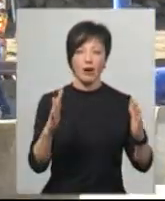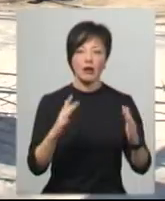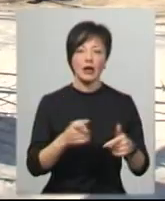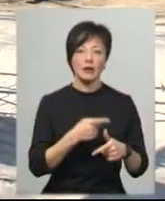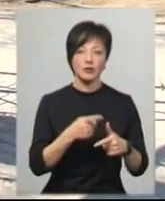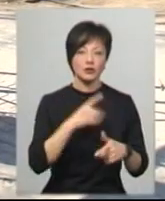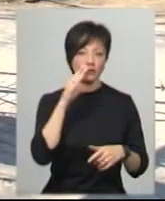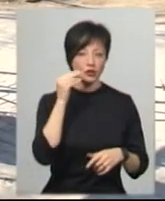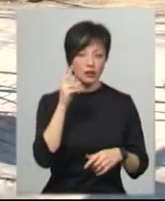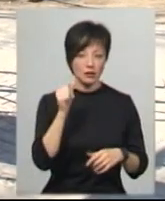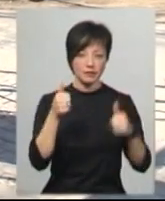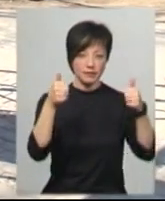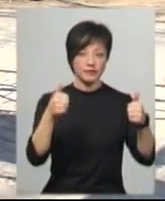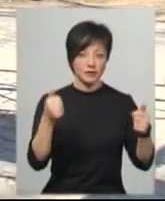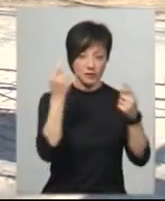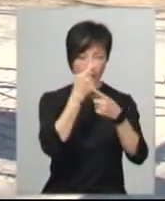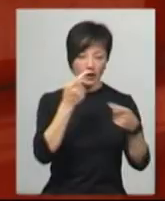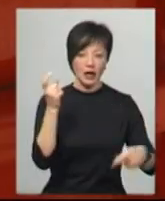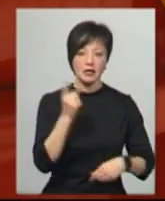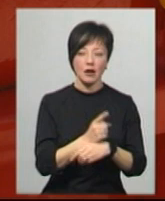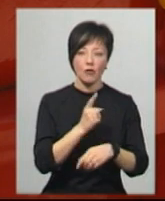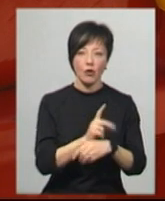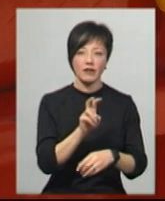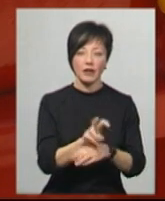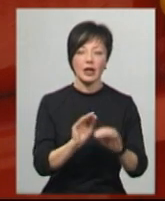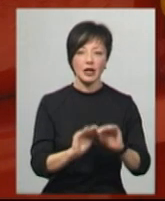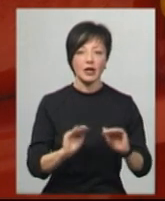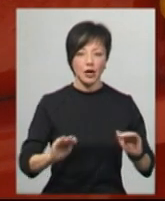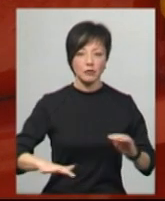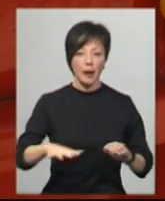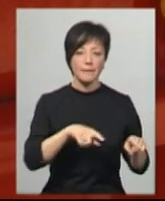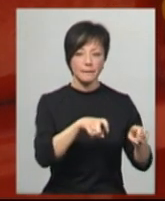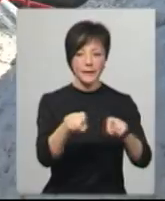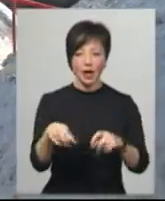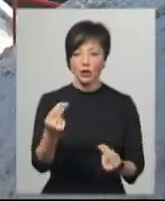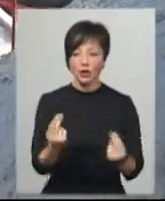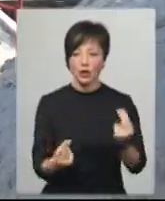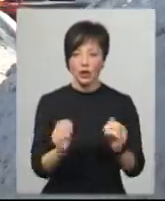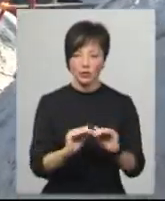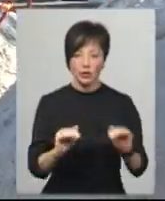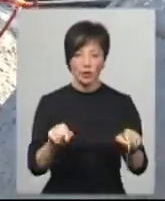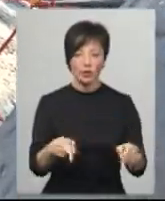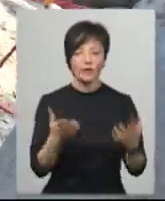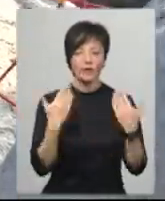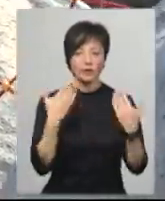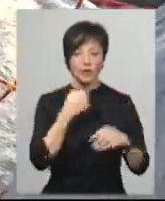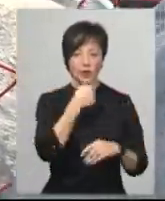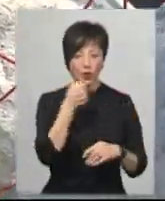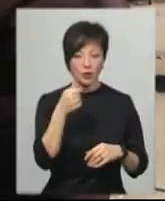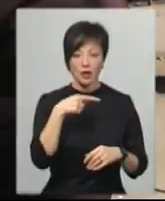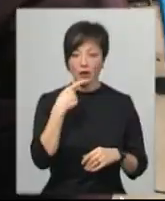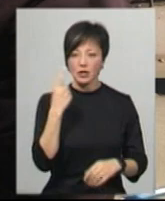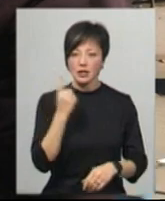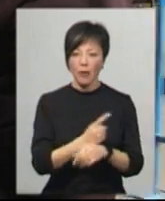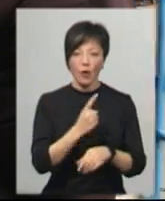Шевченка, попри розклеєнну інформацію про заборону відвідувати дитячі майданчики, бігають та граються діти. Тут же відпочивають дорослі. Кажуть, про